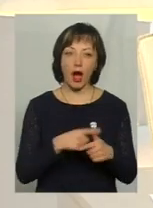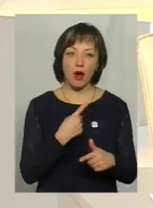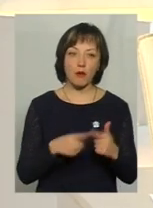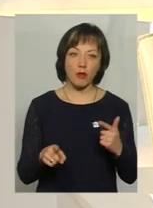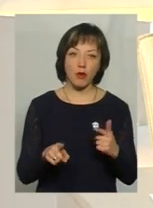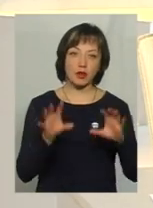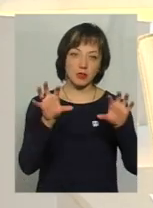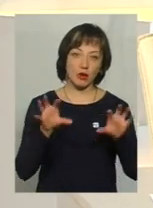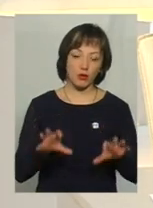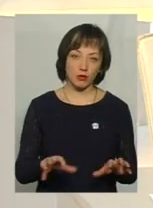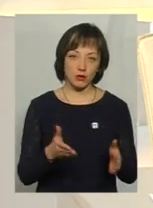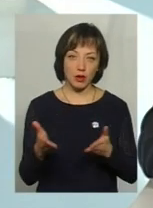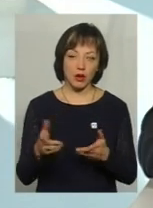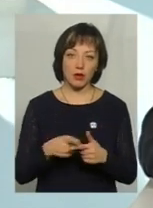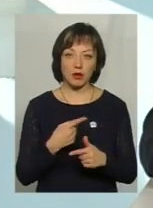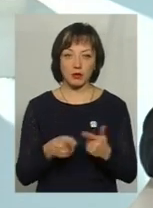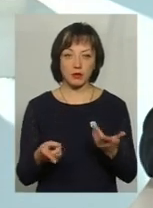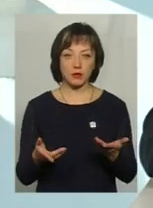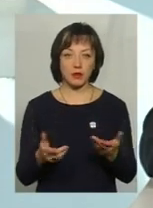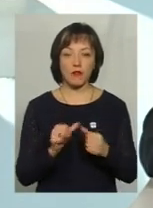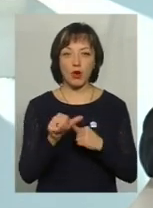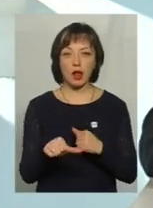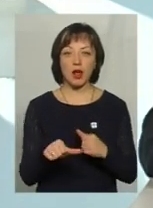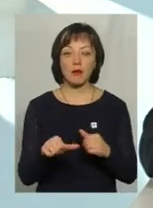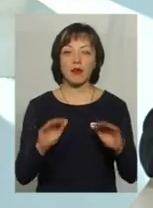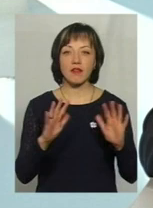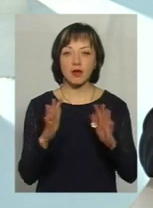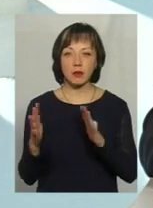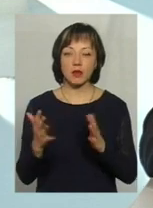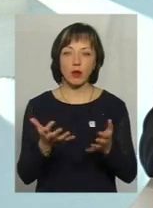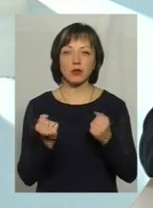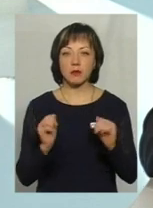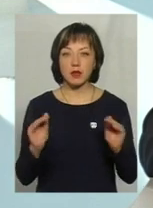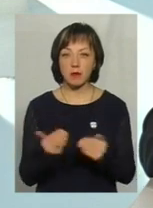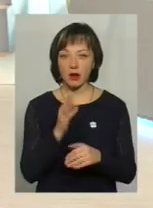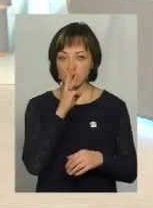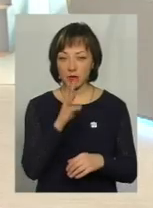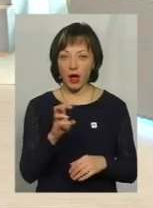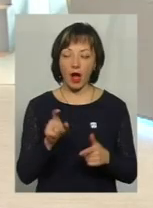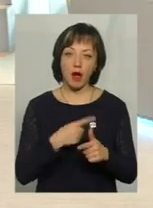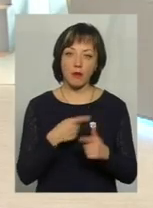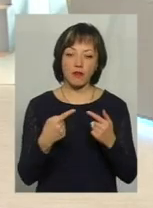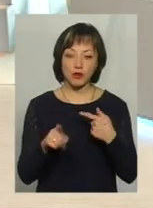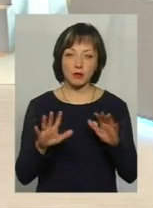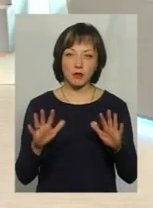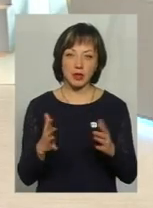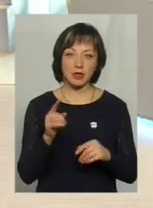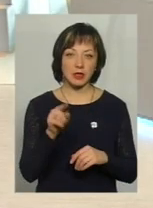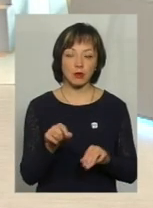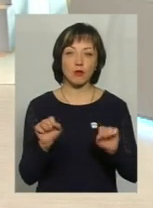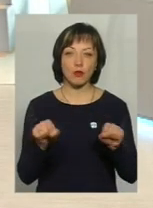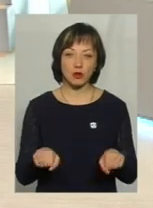легалізуйся, принаймні хоча отримай мінімальну зарплату, або в іншому випадку ти